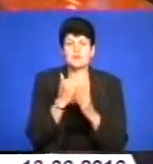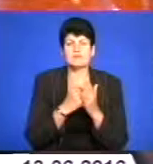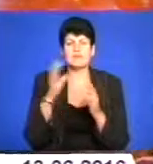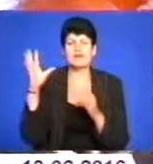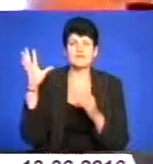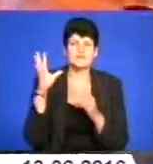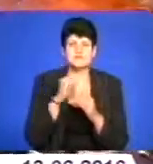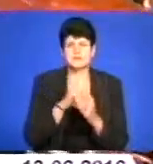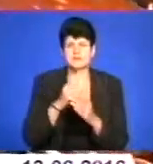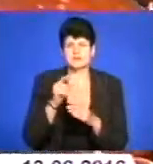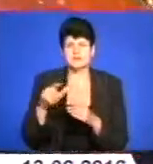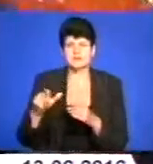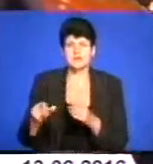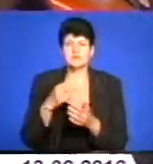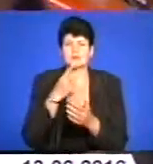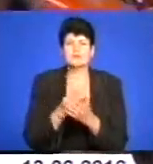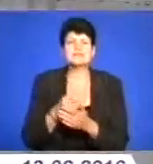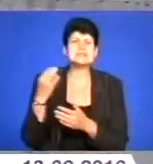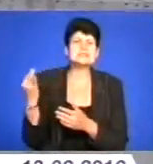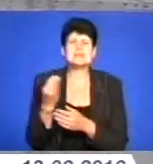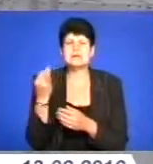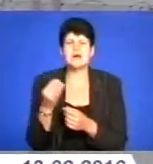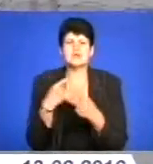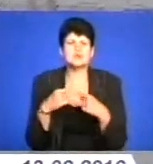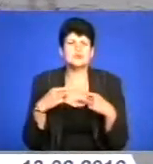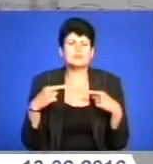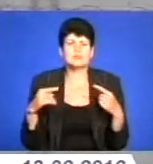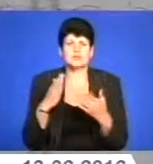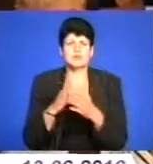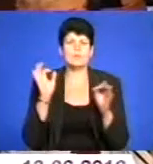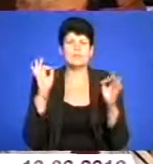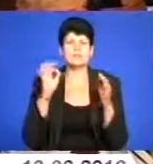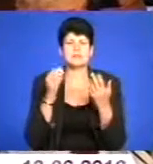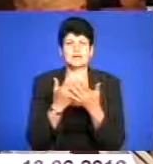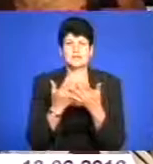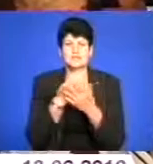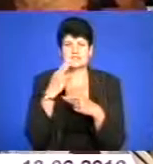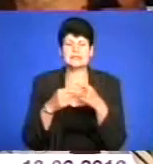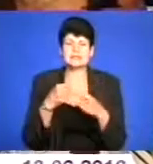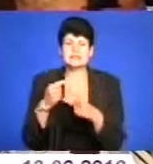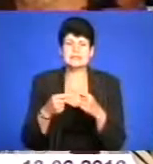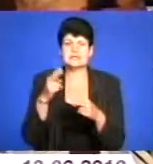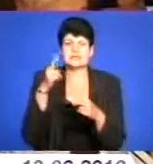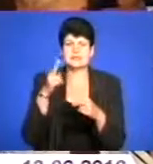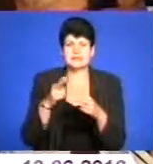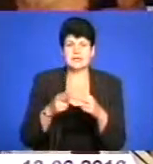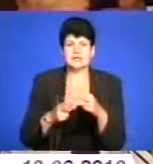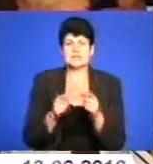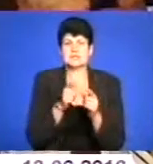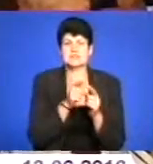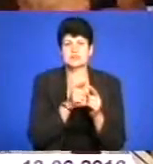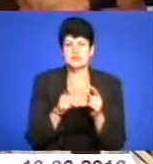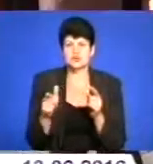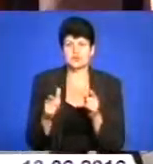ще раз продемонструвала, якою цікавою та різноманітною є музика кіно. За традицією, на закриття сезону підготували програму на